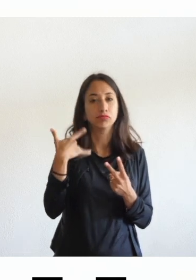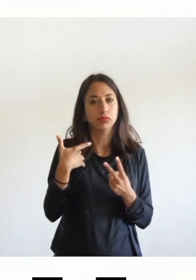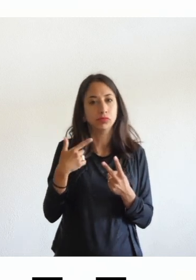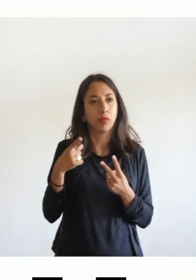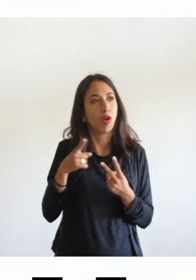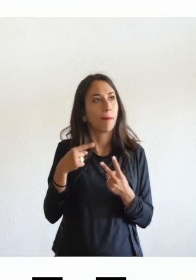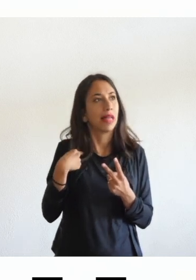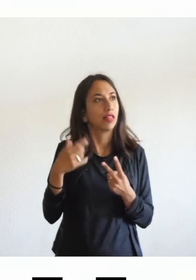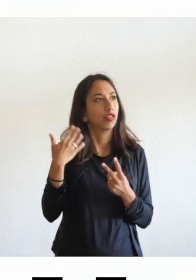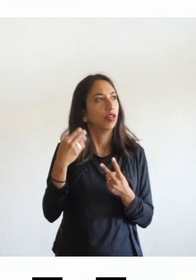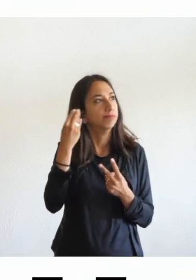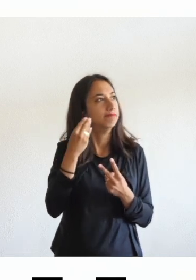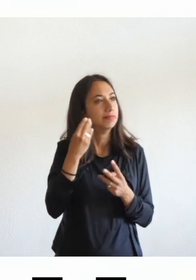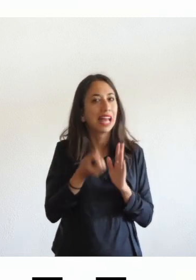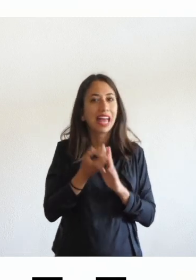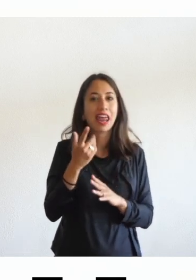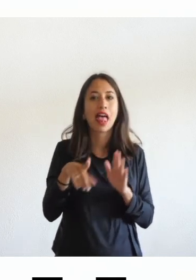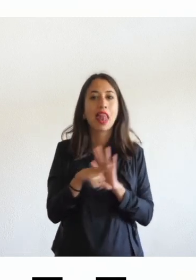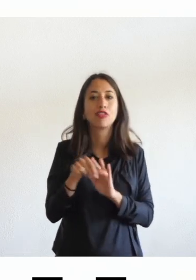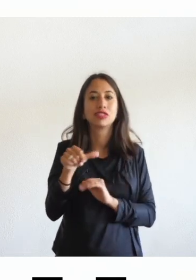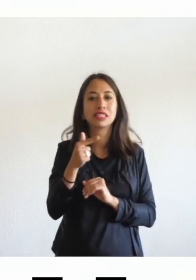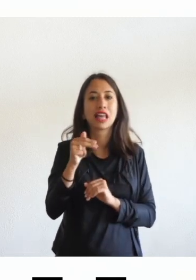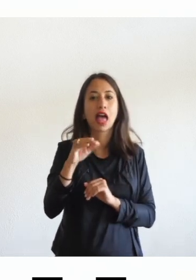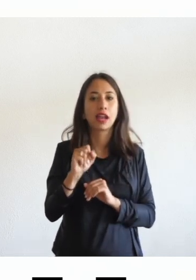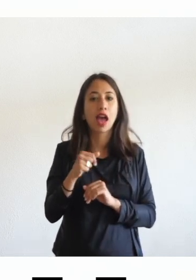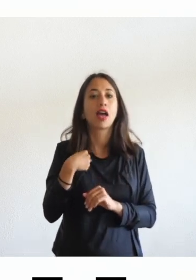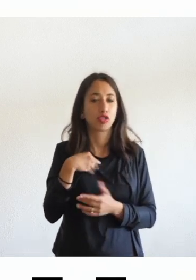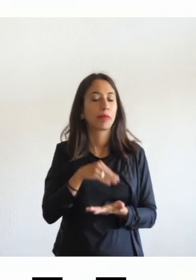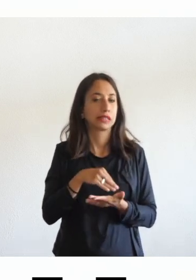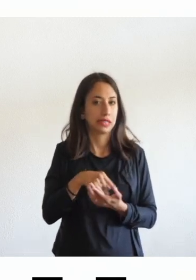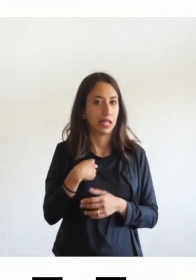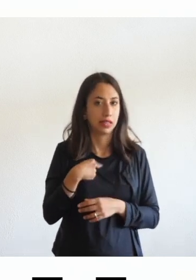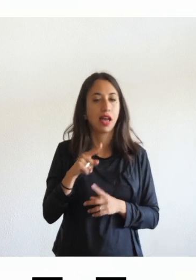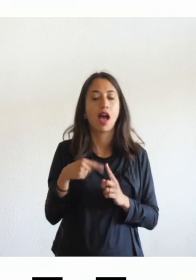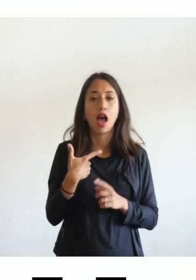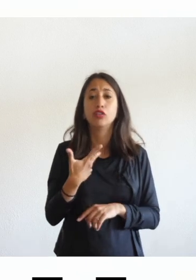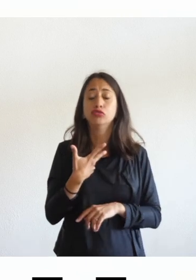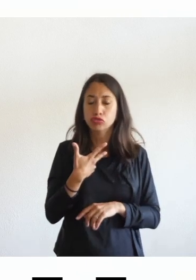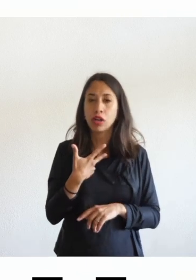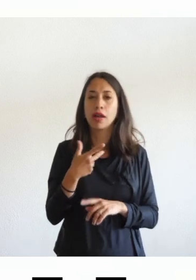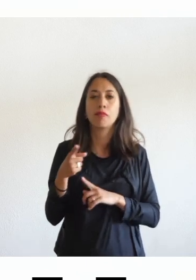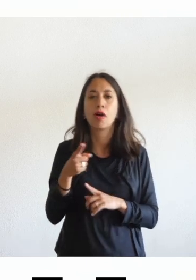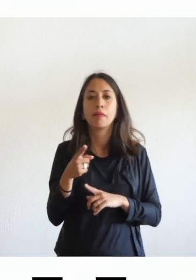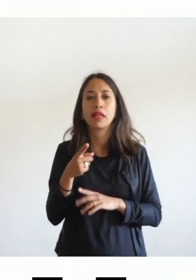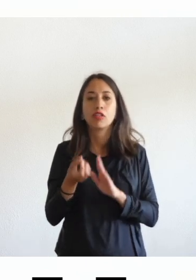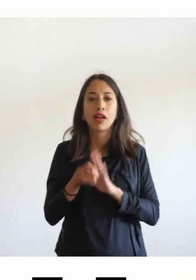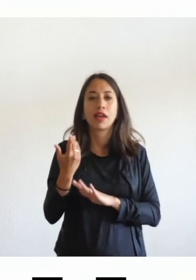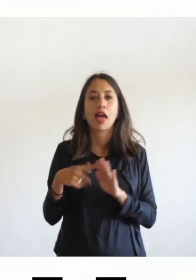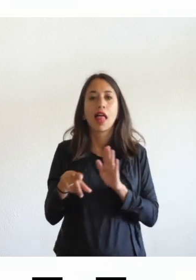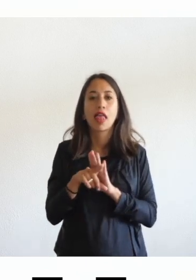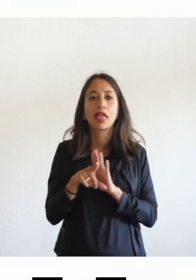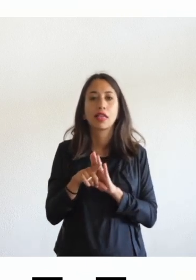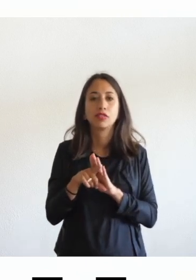pensata e creata la legge stanca e c'ero quando è stata creata e pensata emanata la legge